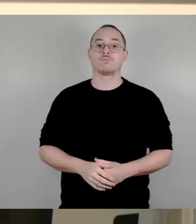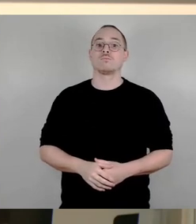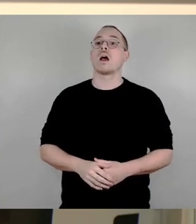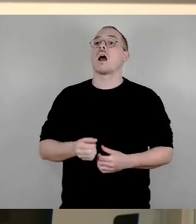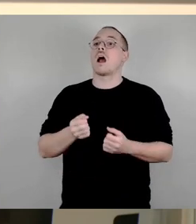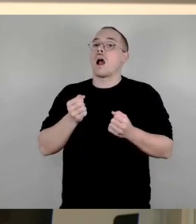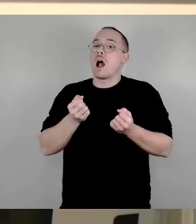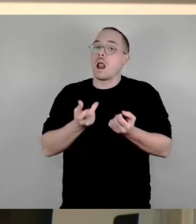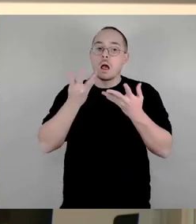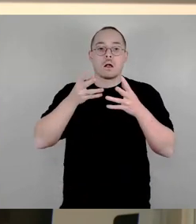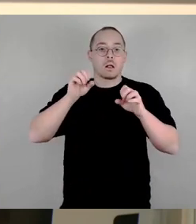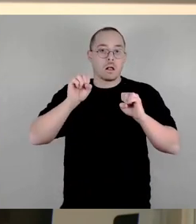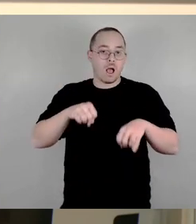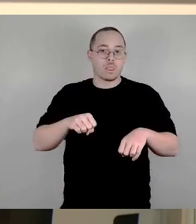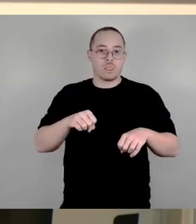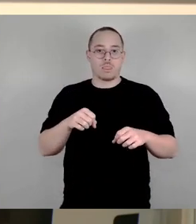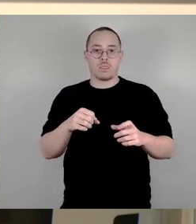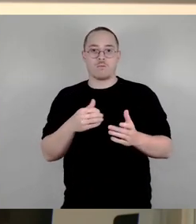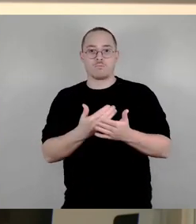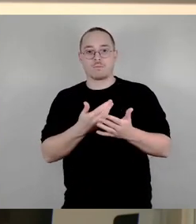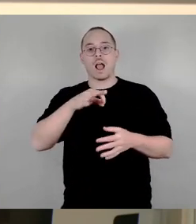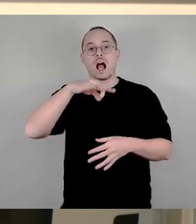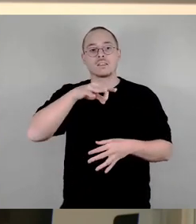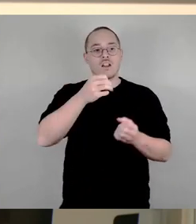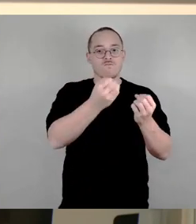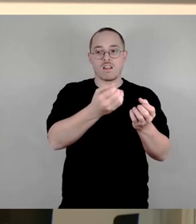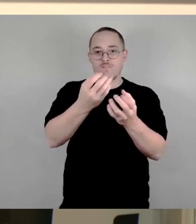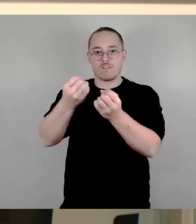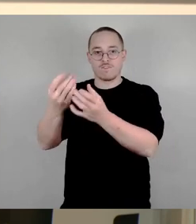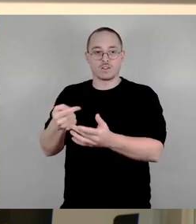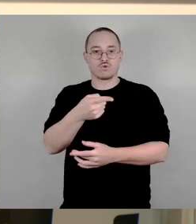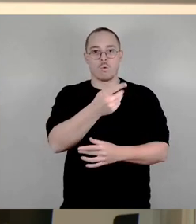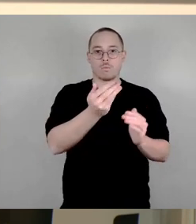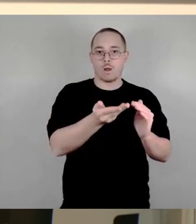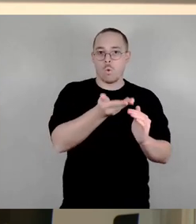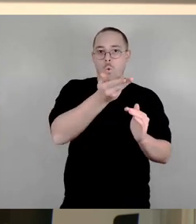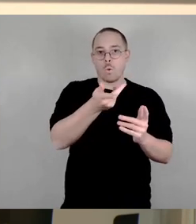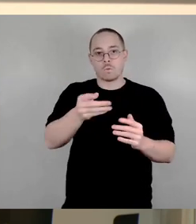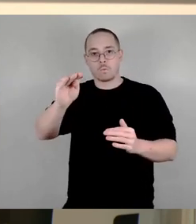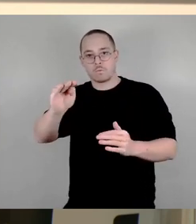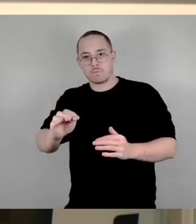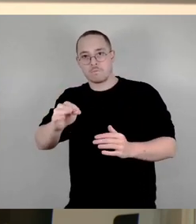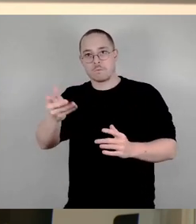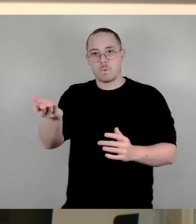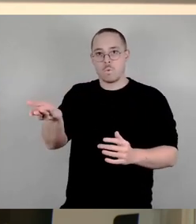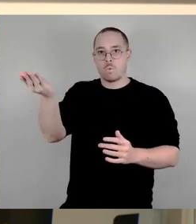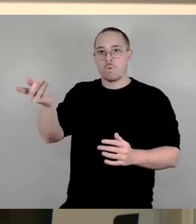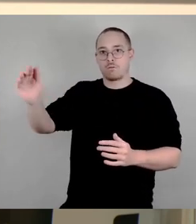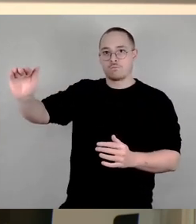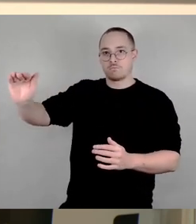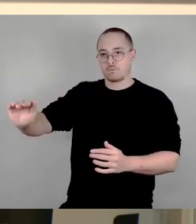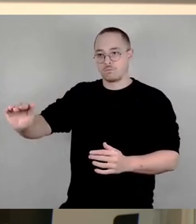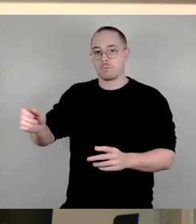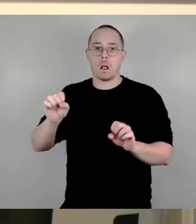individuellen Grundsteuerbeträge kommen kann. In Summe aber wollen wir die Aufkommensneutralität der Gesamteinnahmen